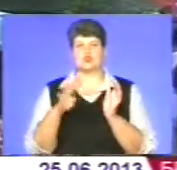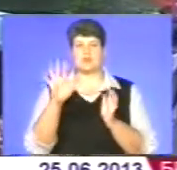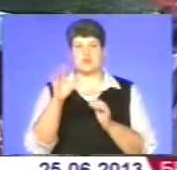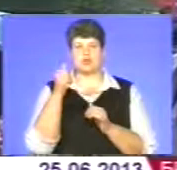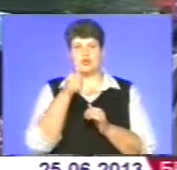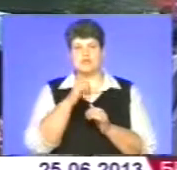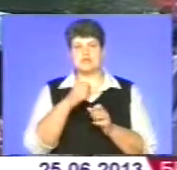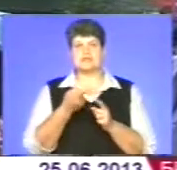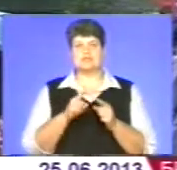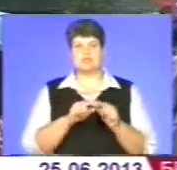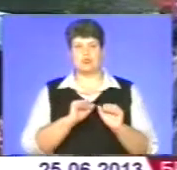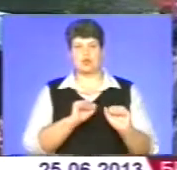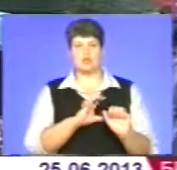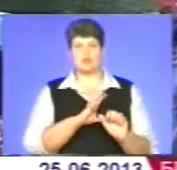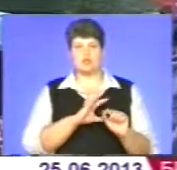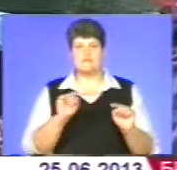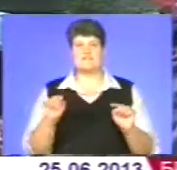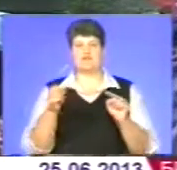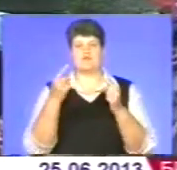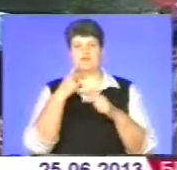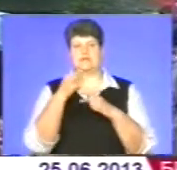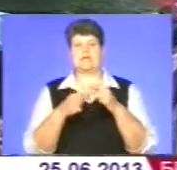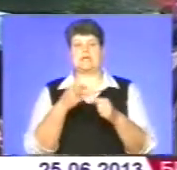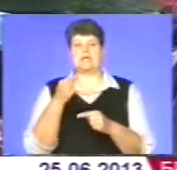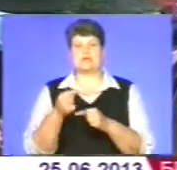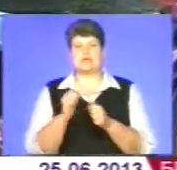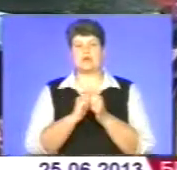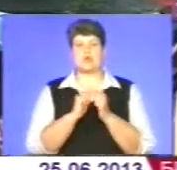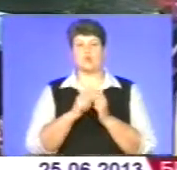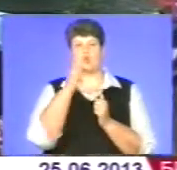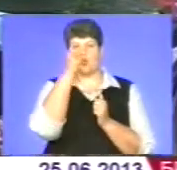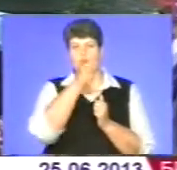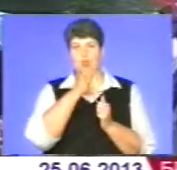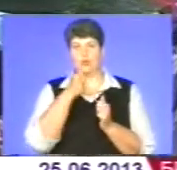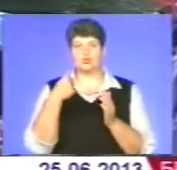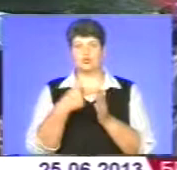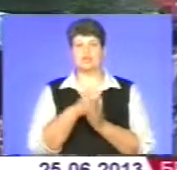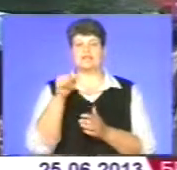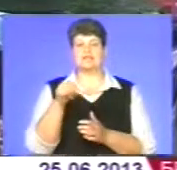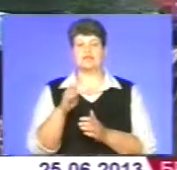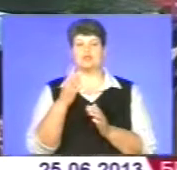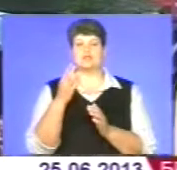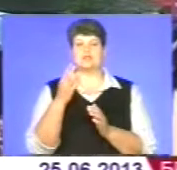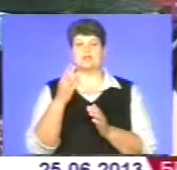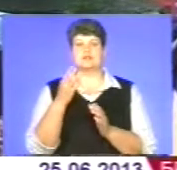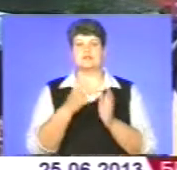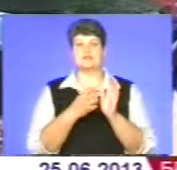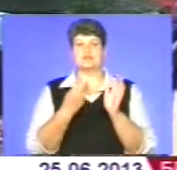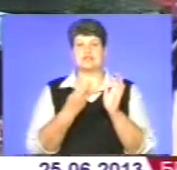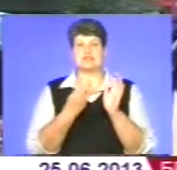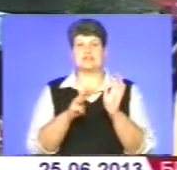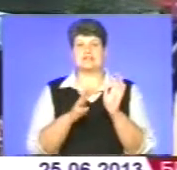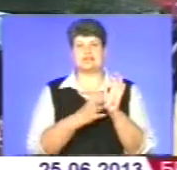була фактично відновлена традиція. Справа в тому, що кожного року до 1939-го тут